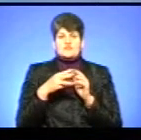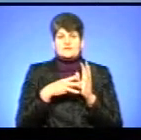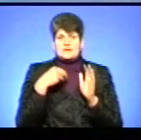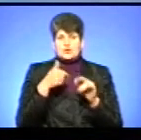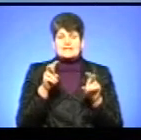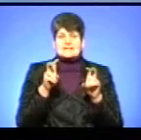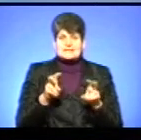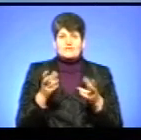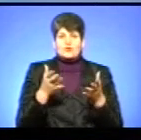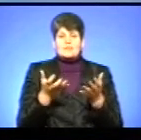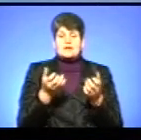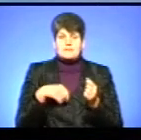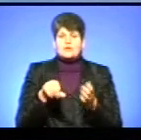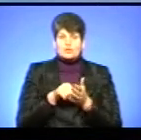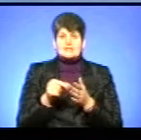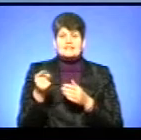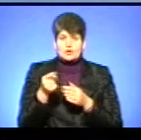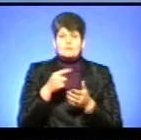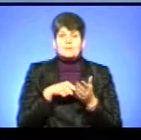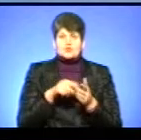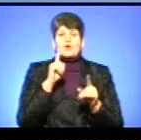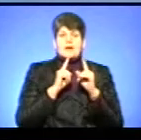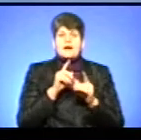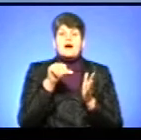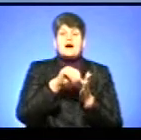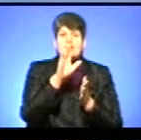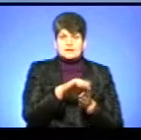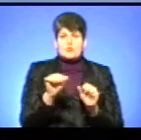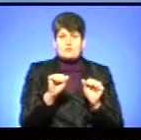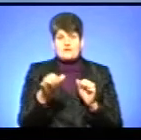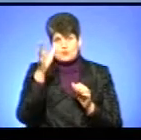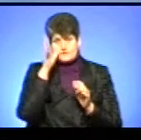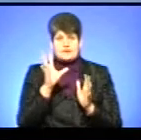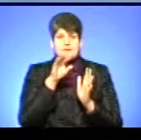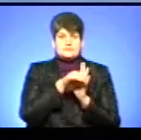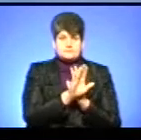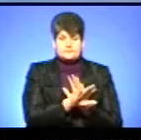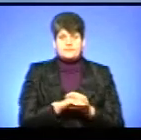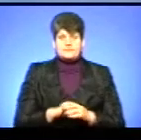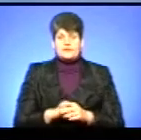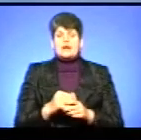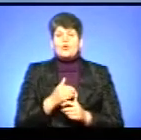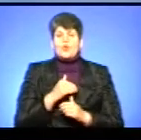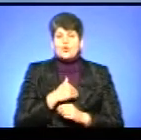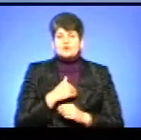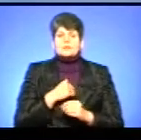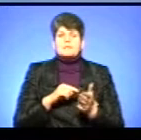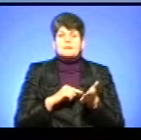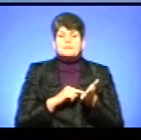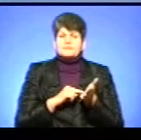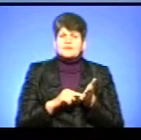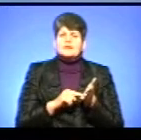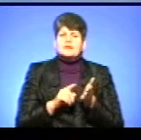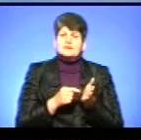засіданні, в якому брали участь і представники Тернопільської міської ради, і управління освіти і науки. Хочу, щоб ви безпосередньо наголосили ще раз,